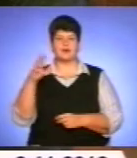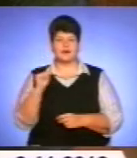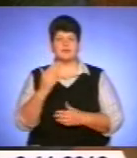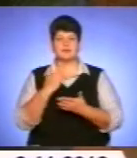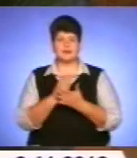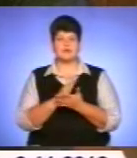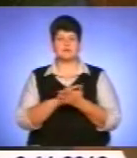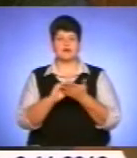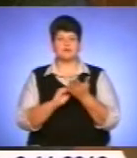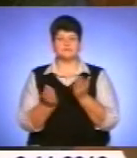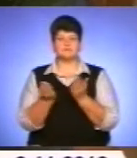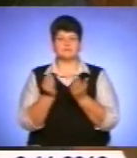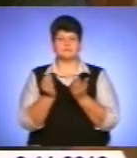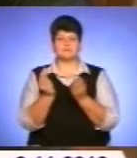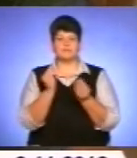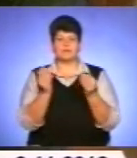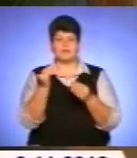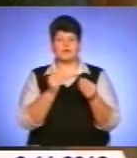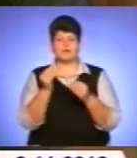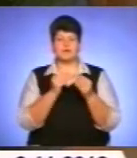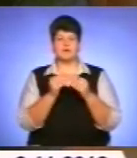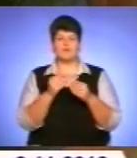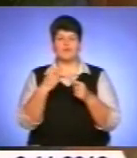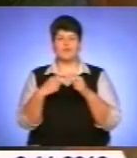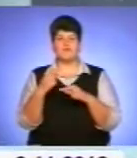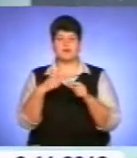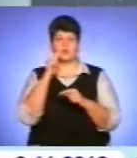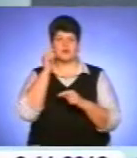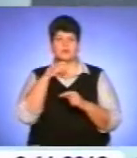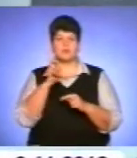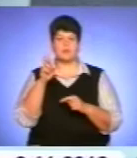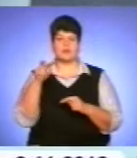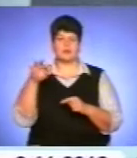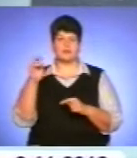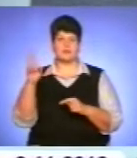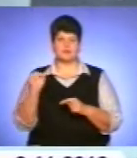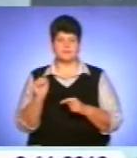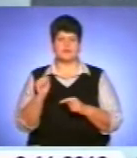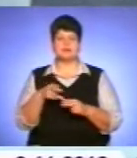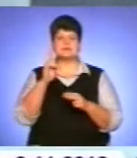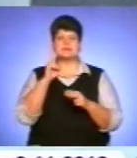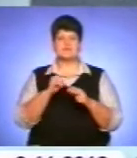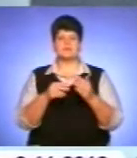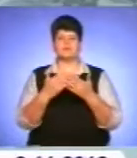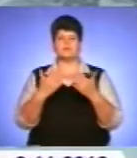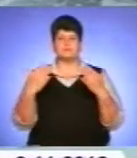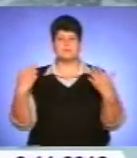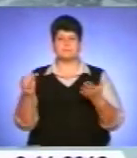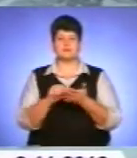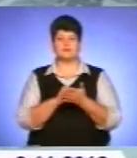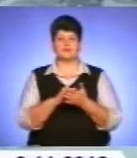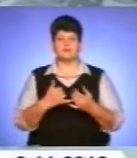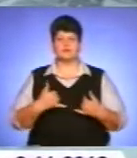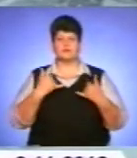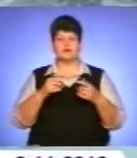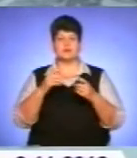збірник «Повернення Україні» Богдана Лепкого. Завершують експозицію виставки матеріали про вшанування пам'яті